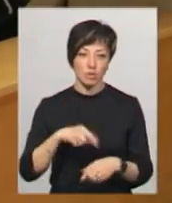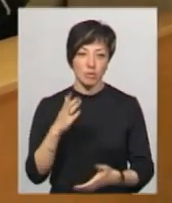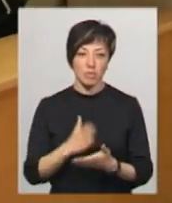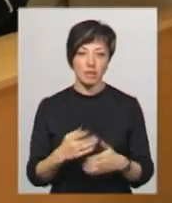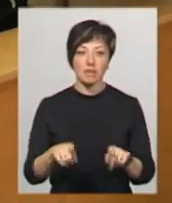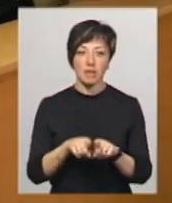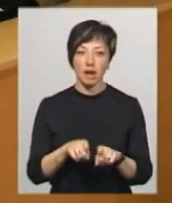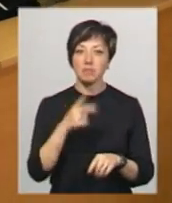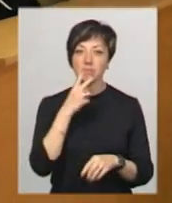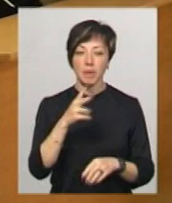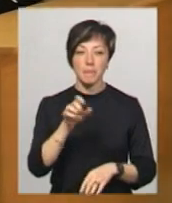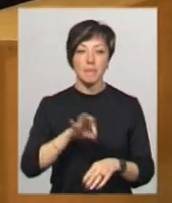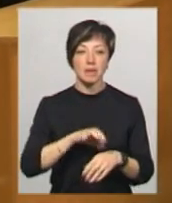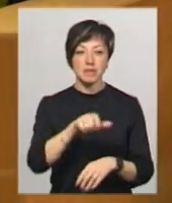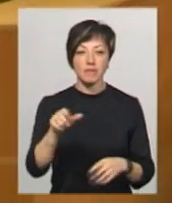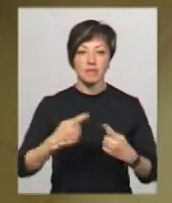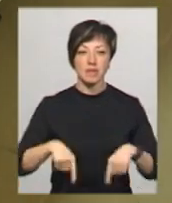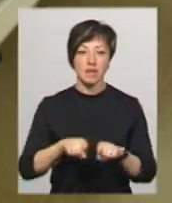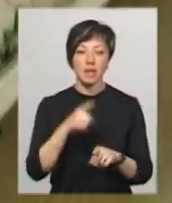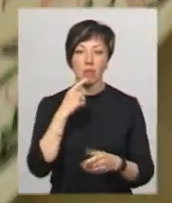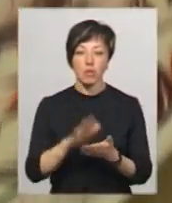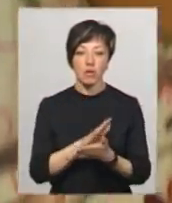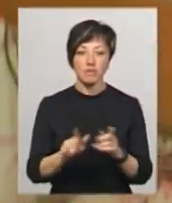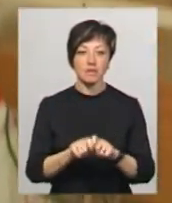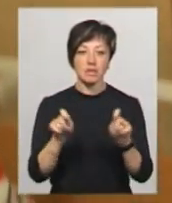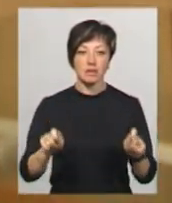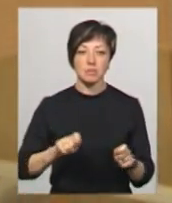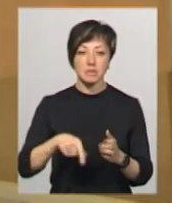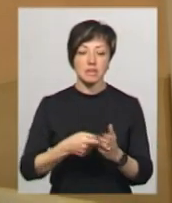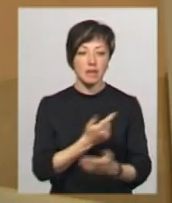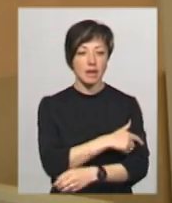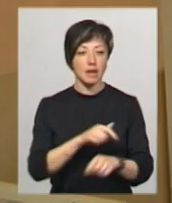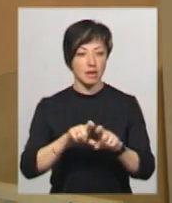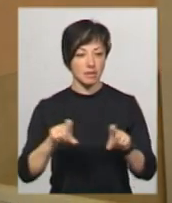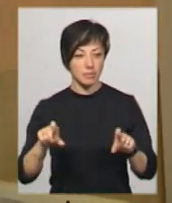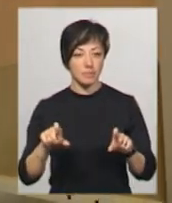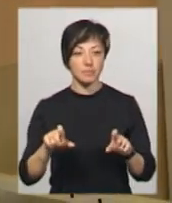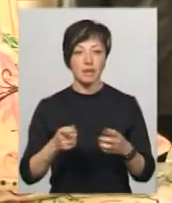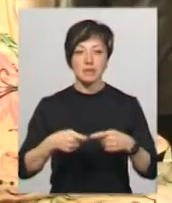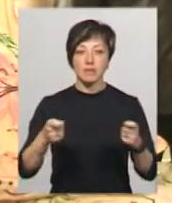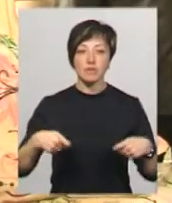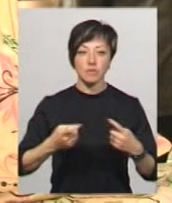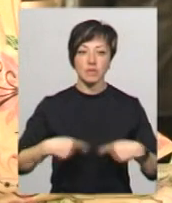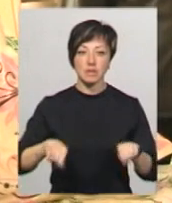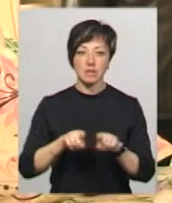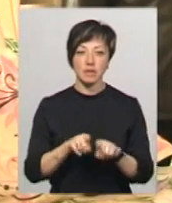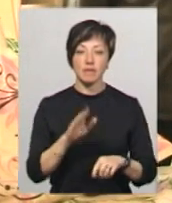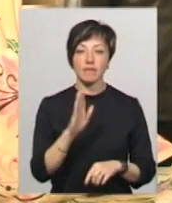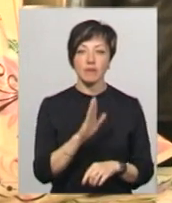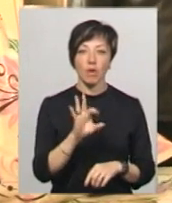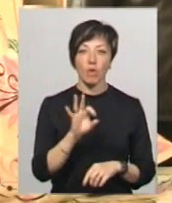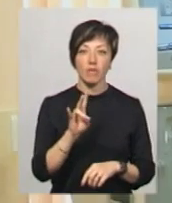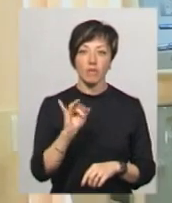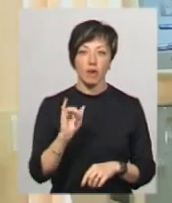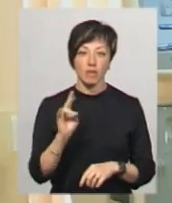відгукуються пацієнти про відділення гемодіалізу, яке сьогодні відкрилось у Хмельницькій міській лікарні. Завідуючий відділенням Віталій Онуфран